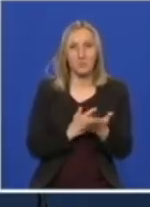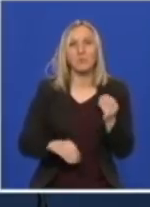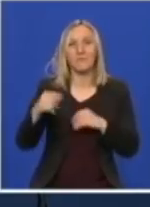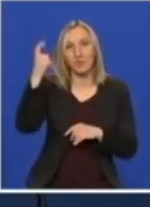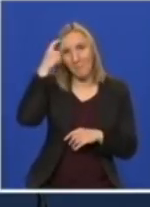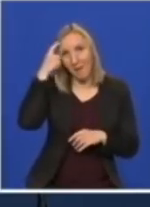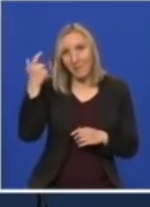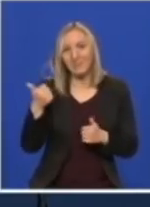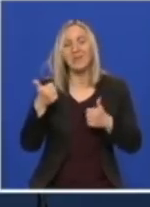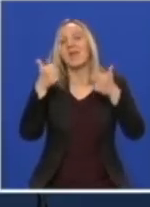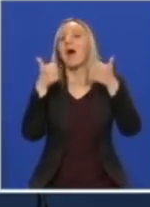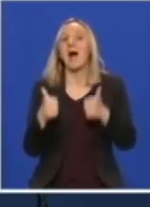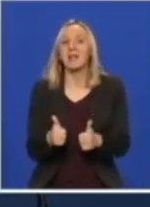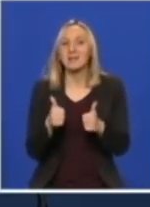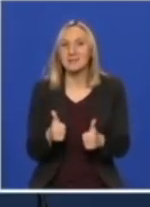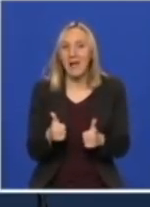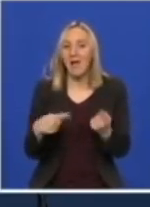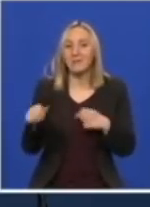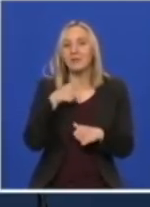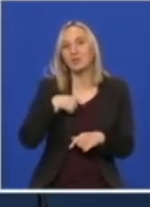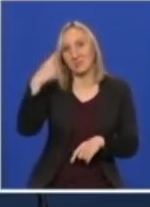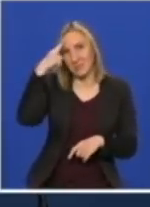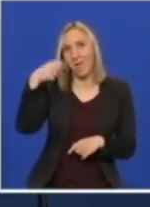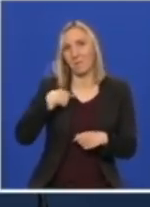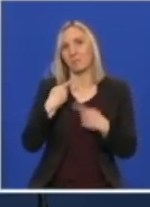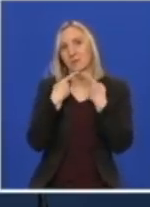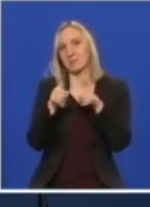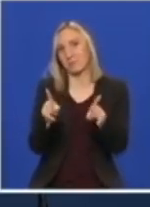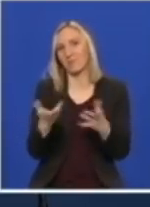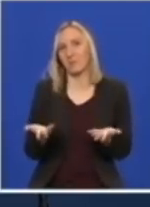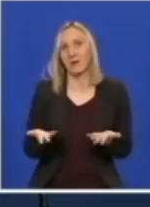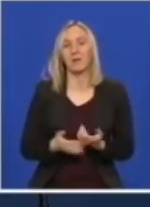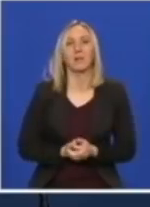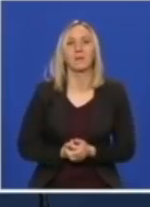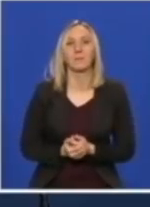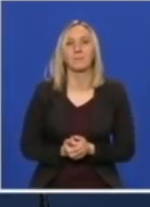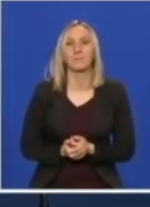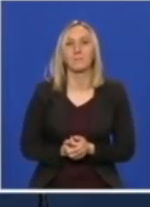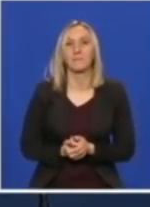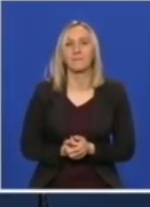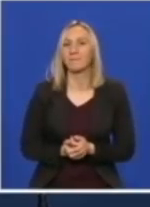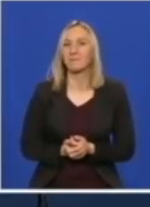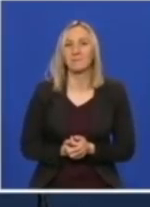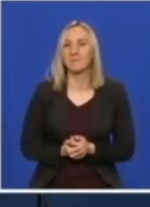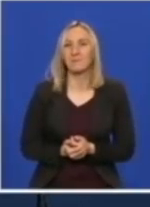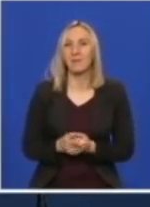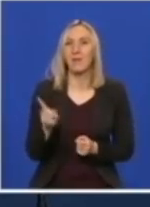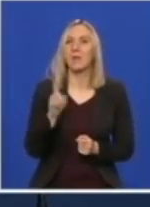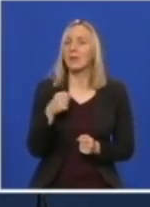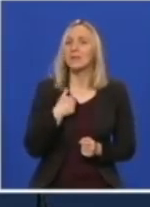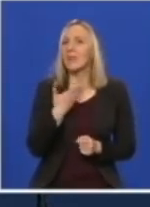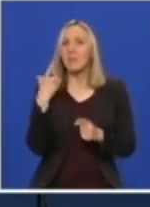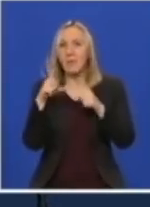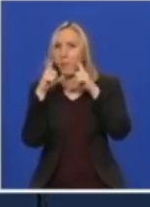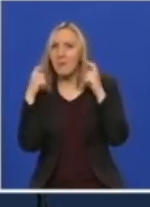ali to je to što ad hoc u ovom momentu možemo da vam kažemo. Znači, nije ni da nemamo maske,